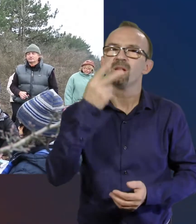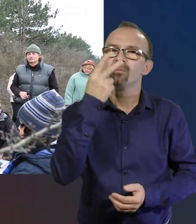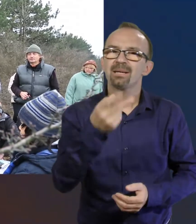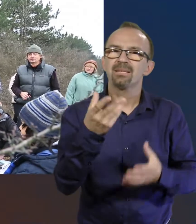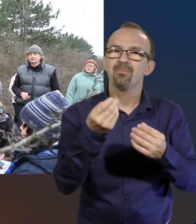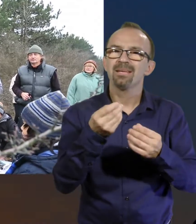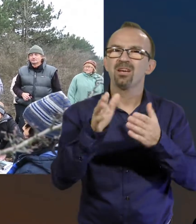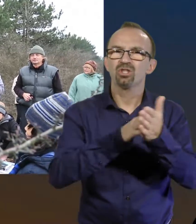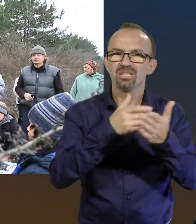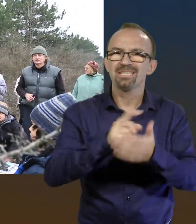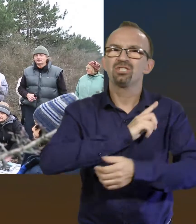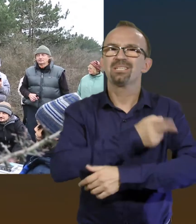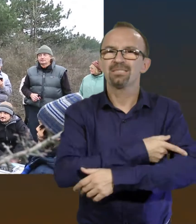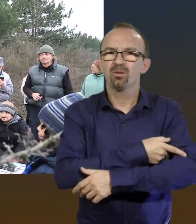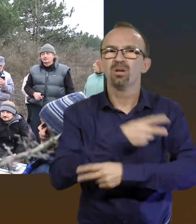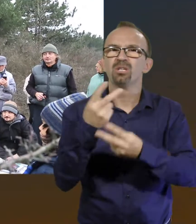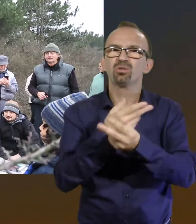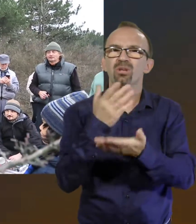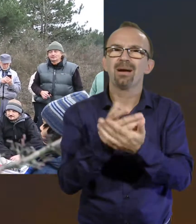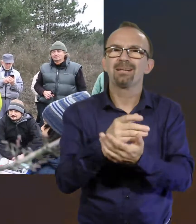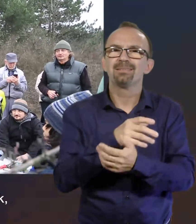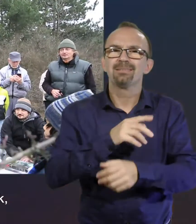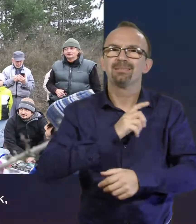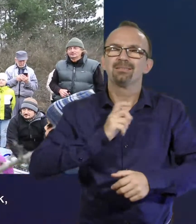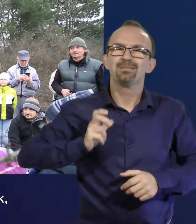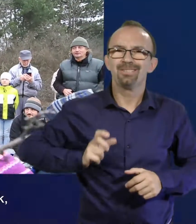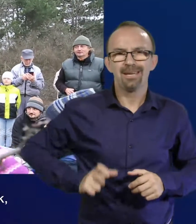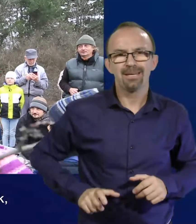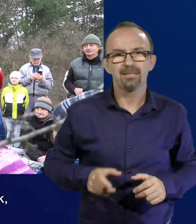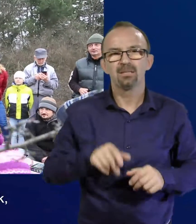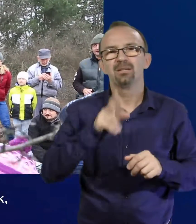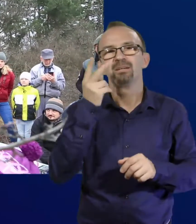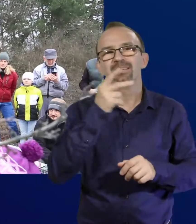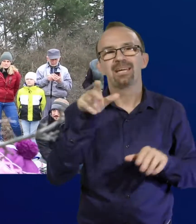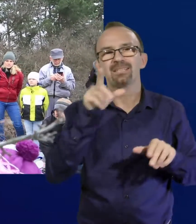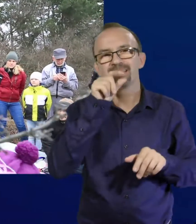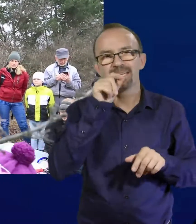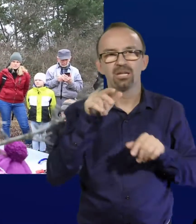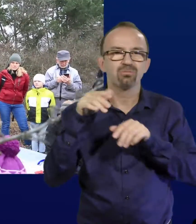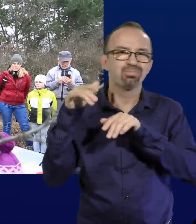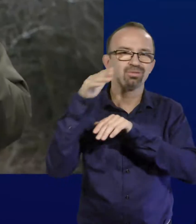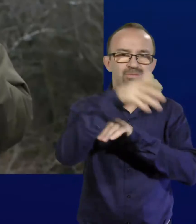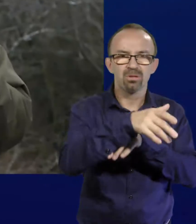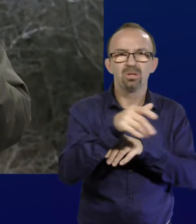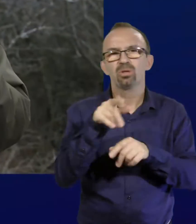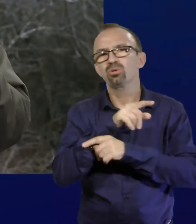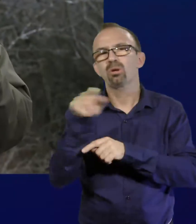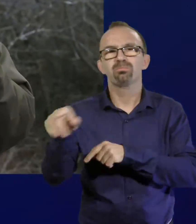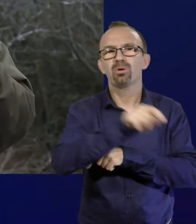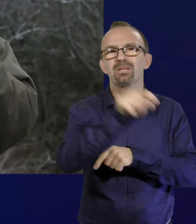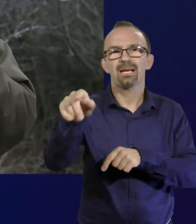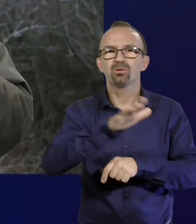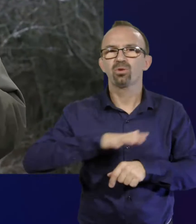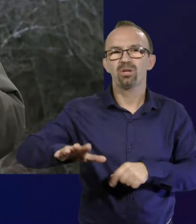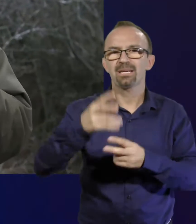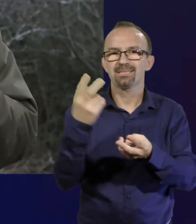Megnézem rajta, mennyi a zsír meg az izom. Ők szoktak már ilyenkor zsírosodni, mert a kék cínegek is vonulnak, nem hosszú távú vonulók, és portyázók, tehát